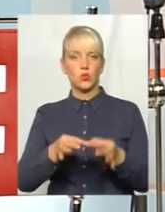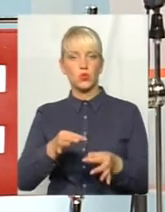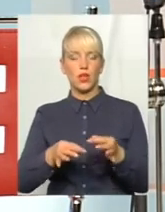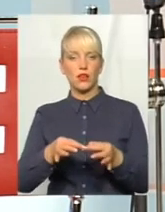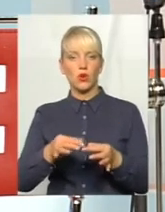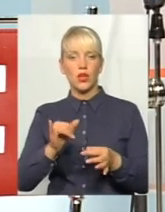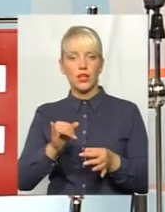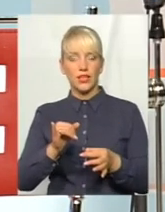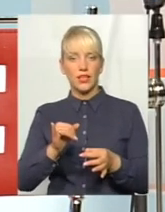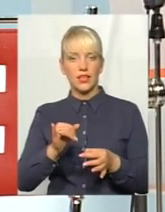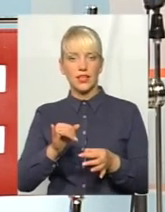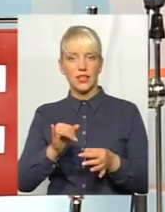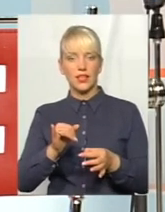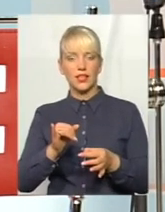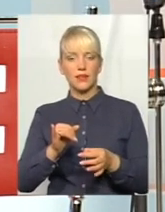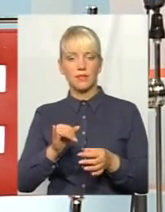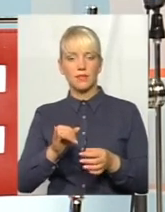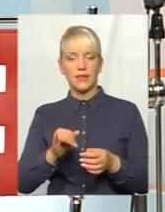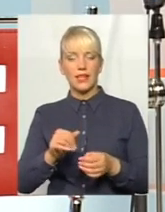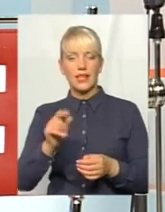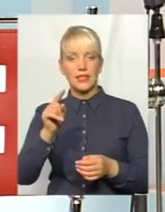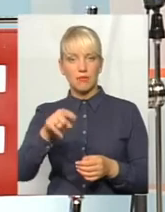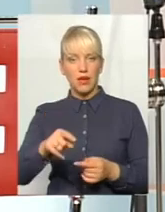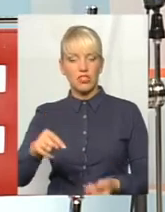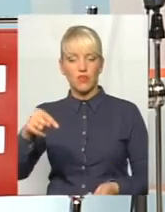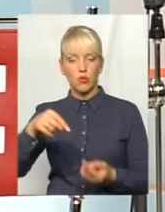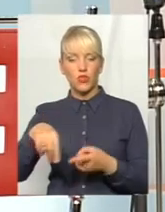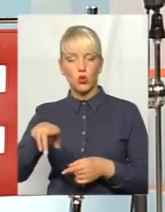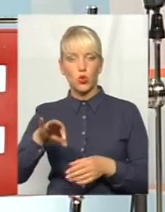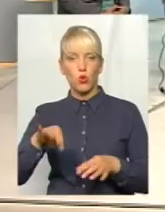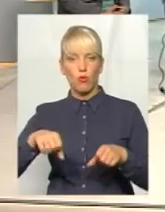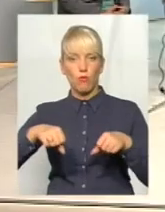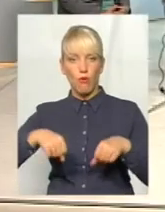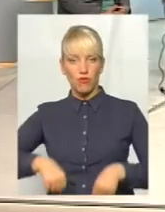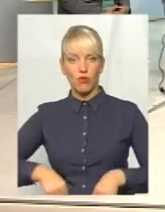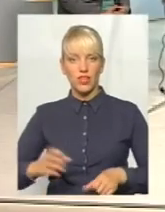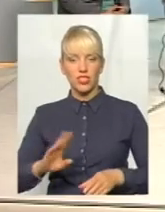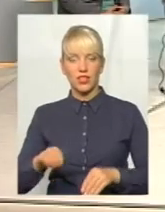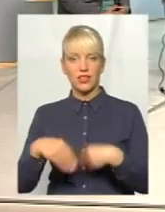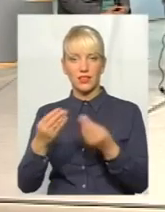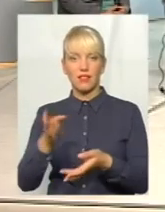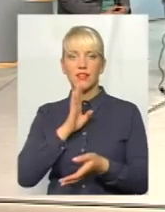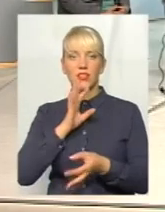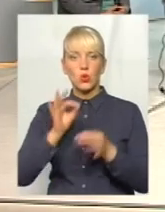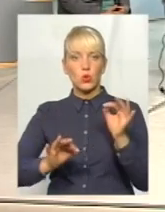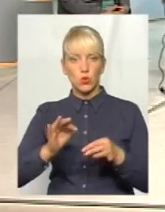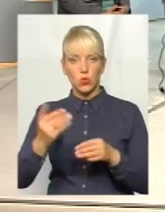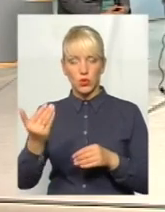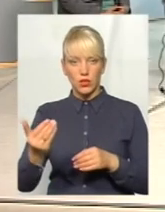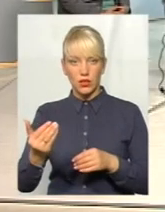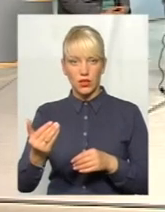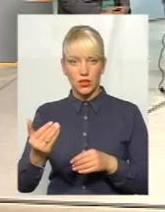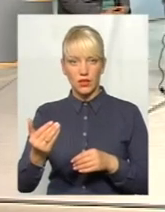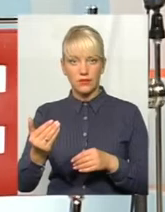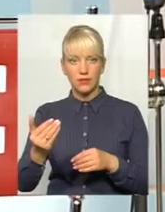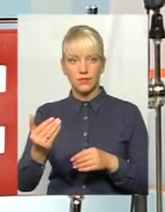І тим паче, відповідно до повноважень, які наділені на неї суддівським